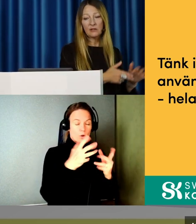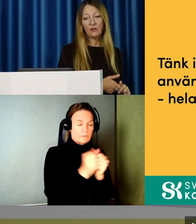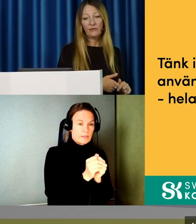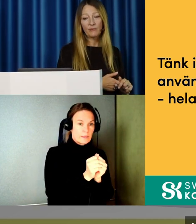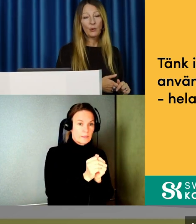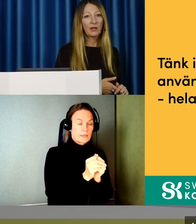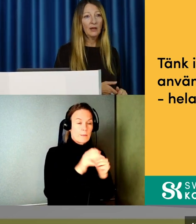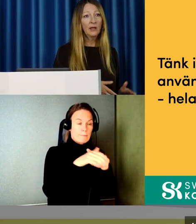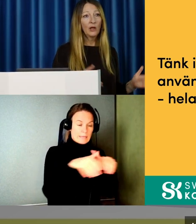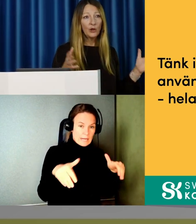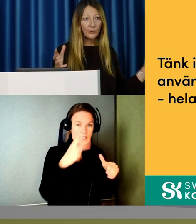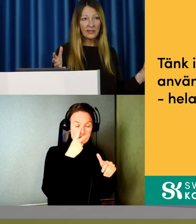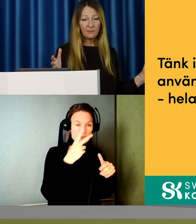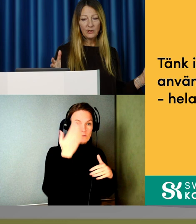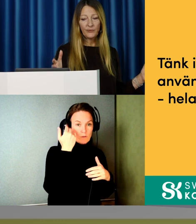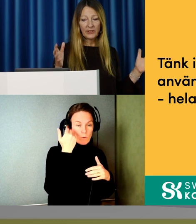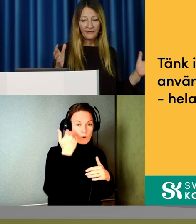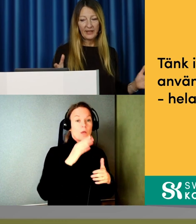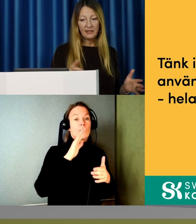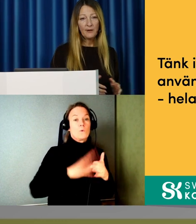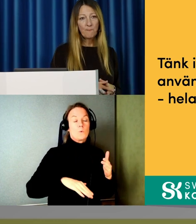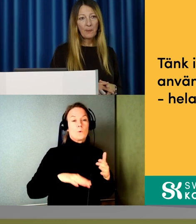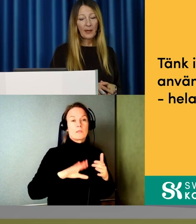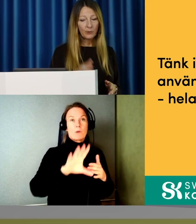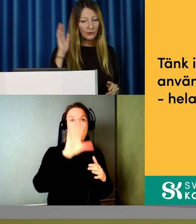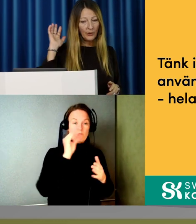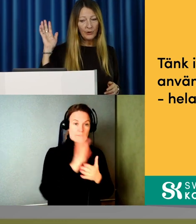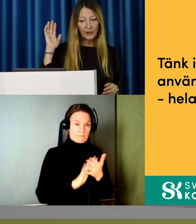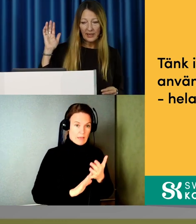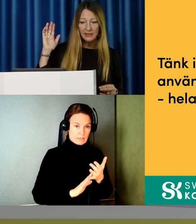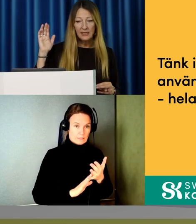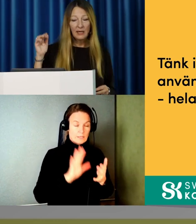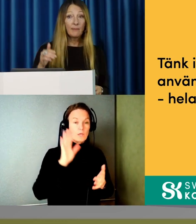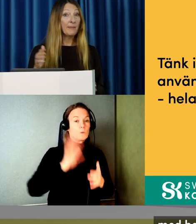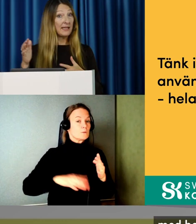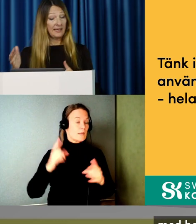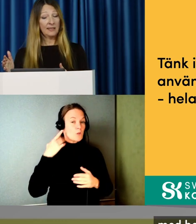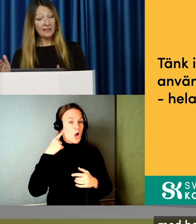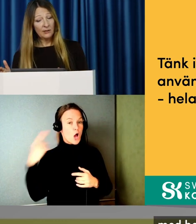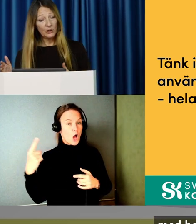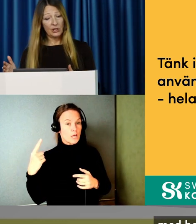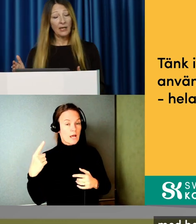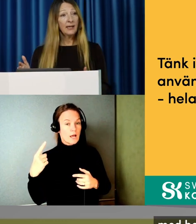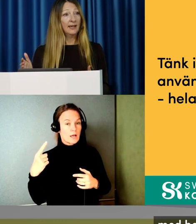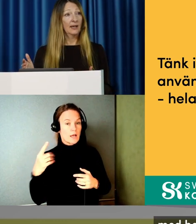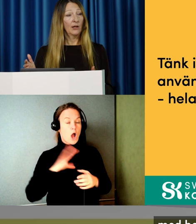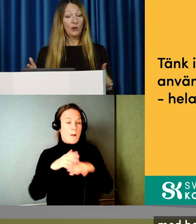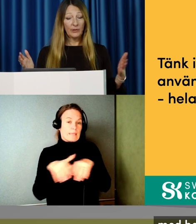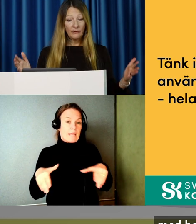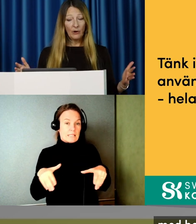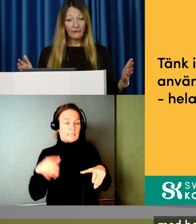begränsad synförmåga. Utan att man uppfattar färg. Utan att höra. Med begränsad hörsel.